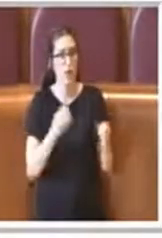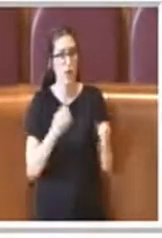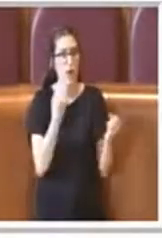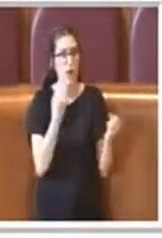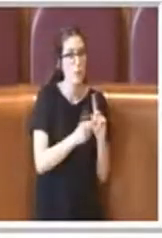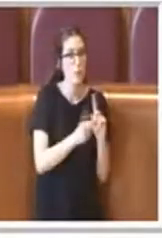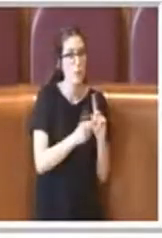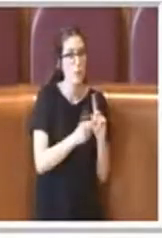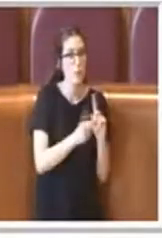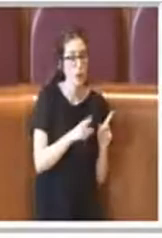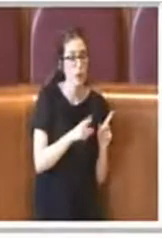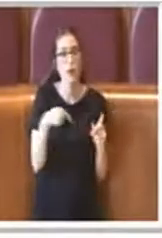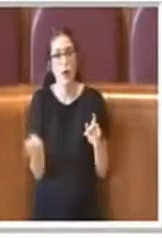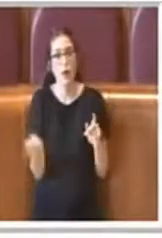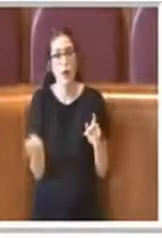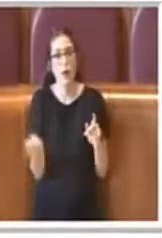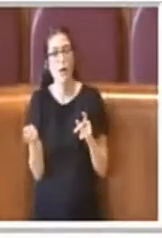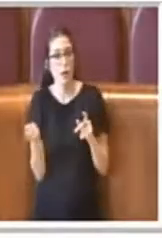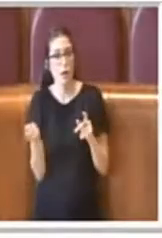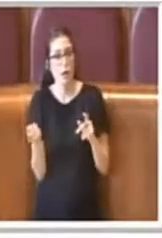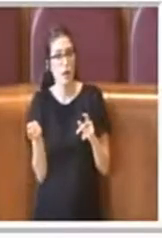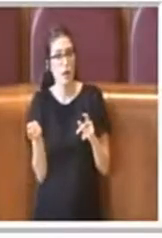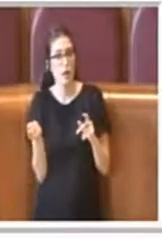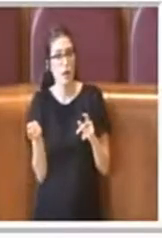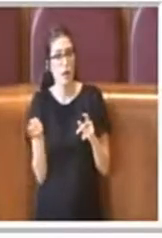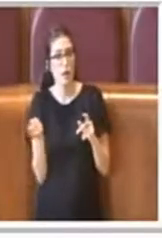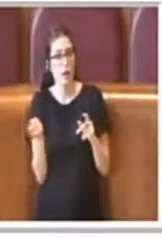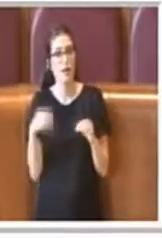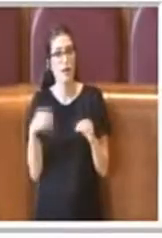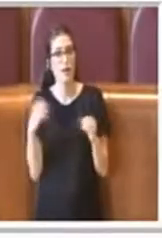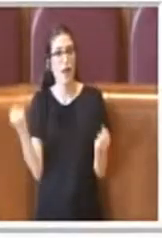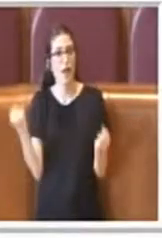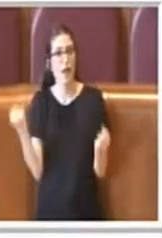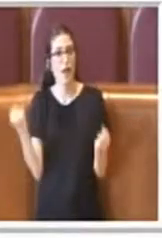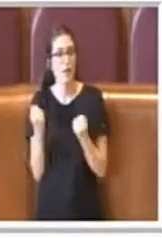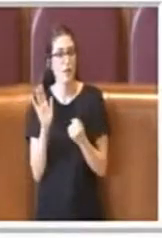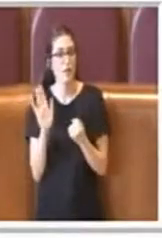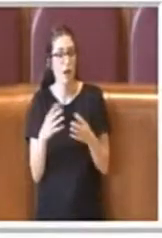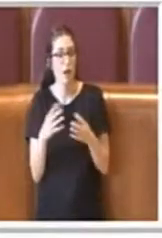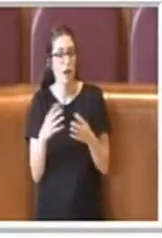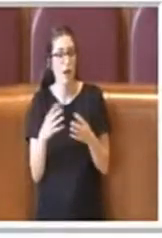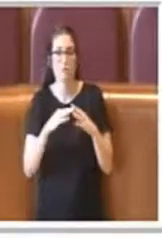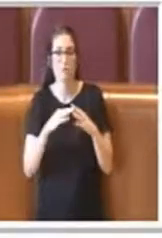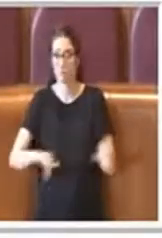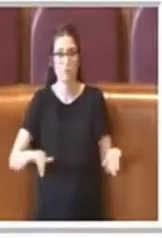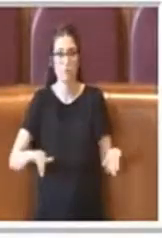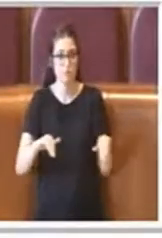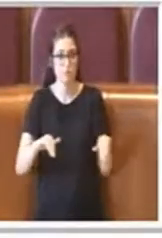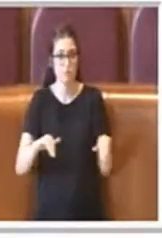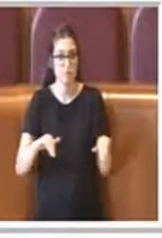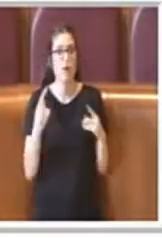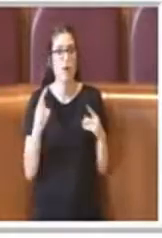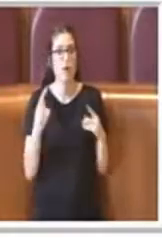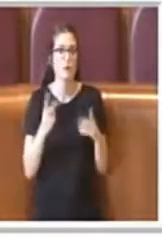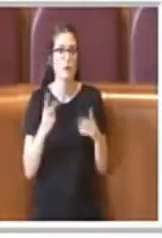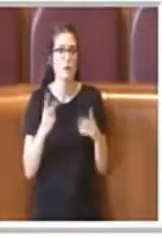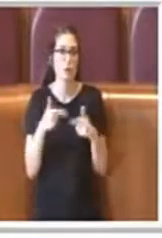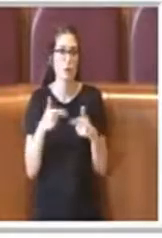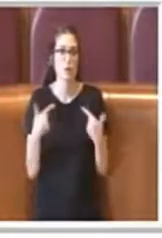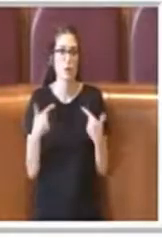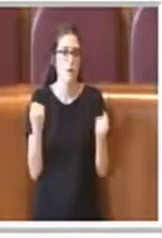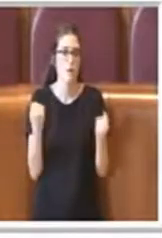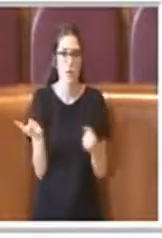attività politica e come dire la loro attività sicuramente questo potrà che rinforzare e